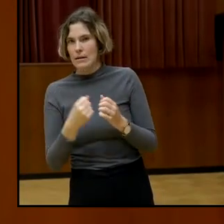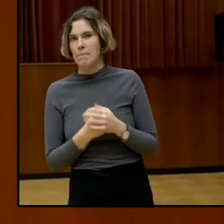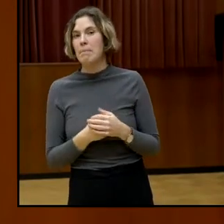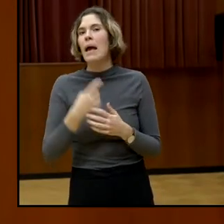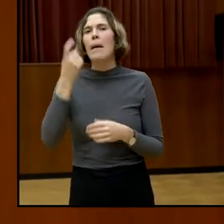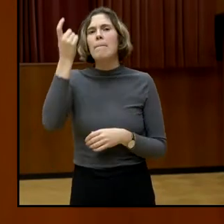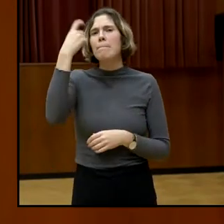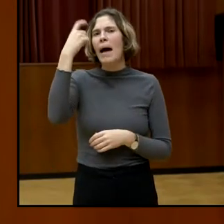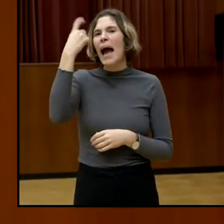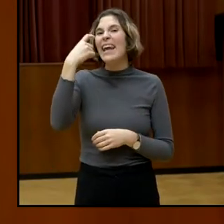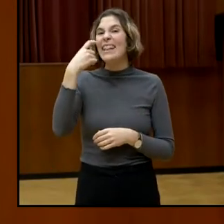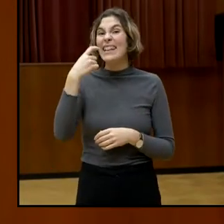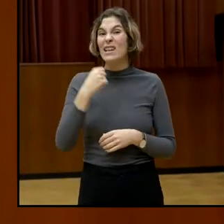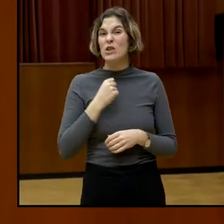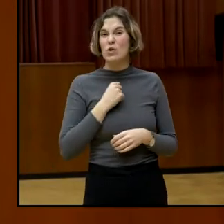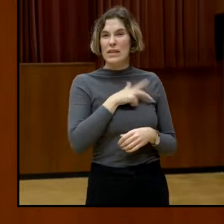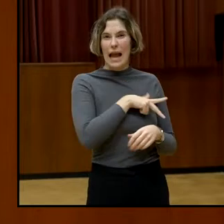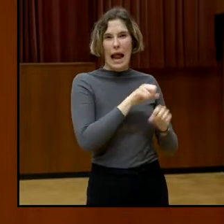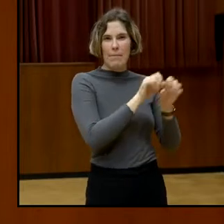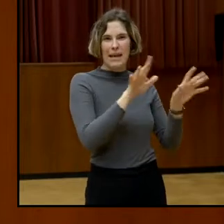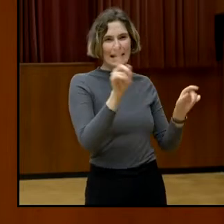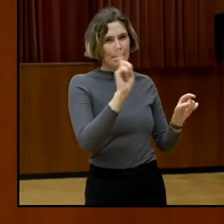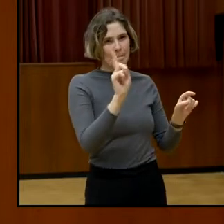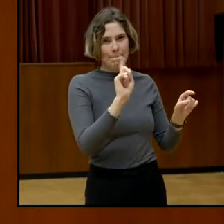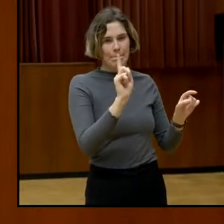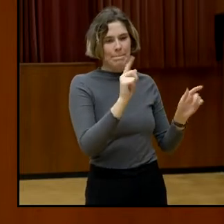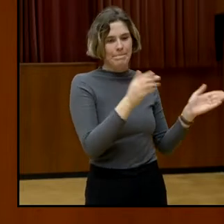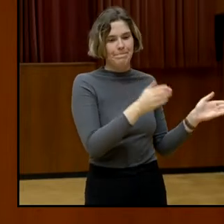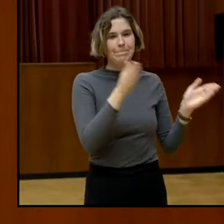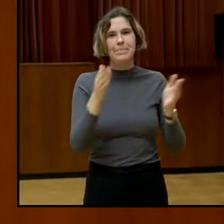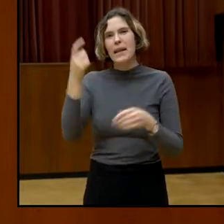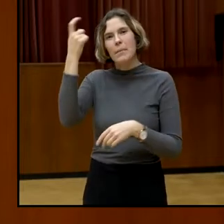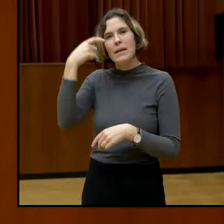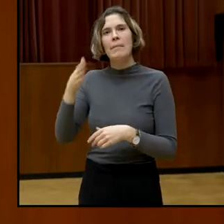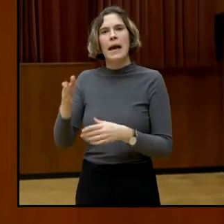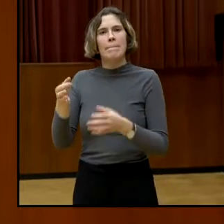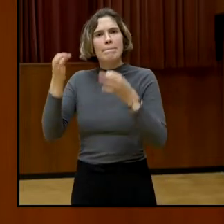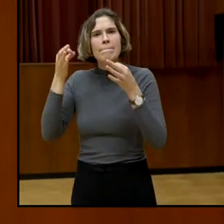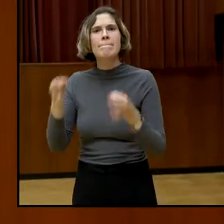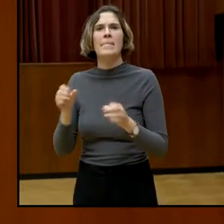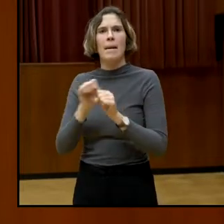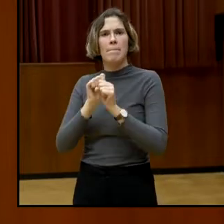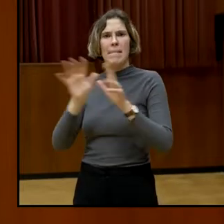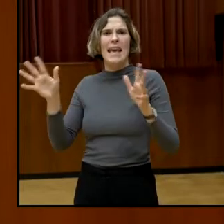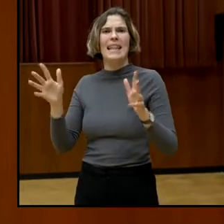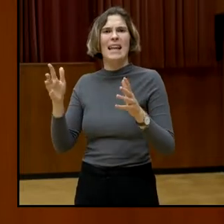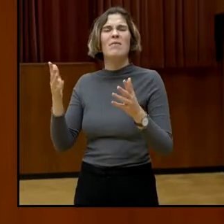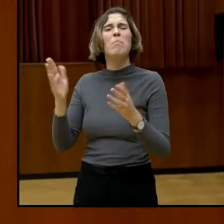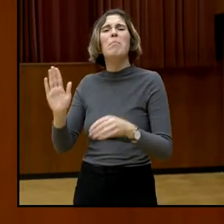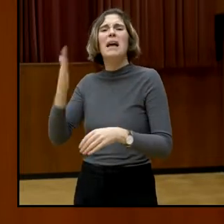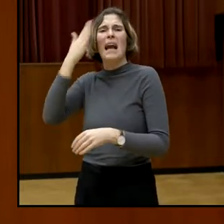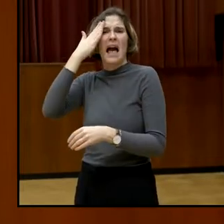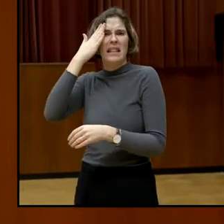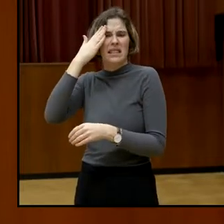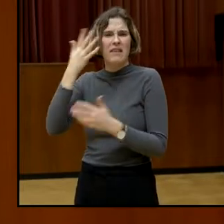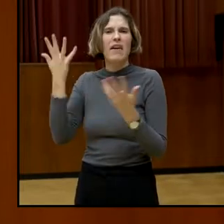nicht die Social Media, sondern wirklich die renommierten Medien, die es in Österreich gibt.